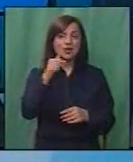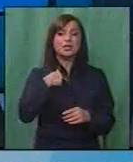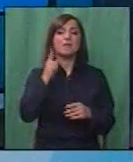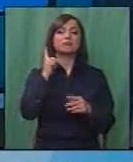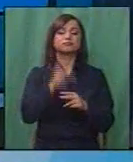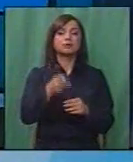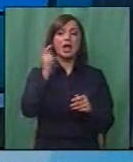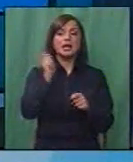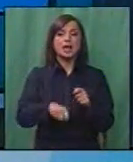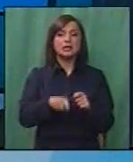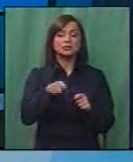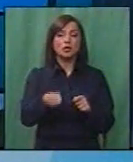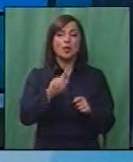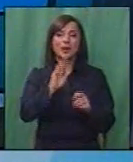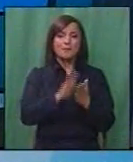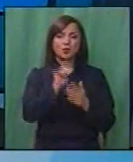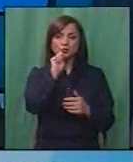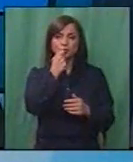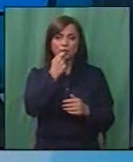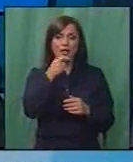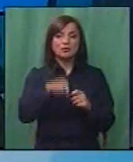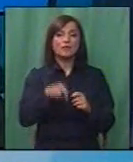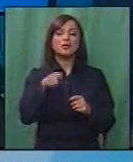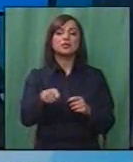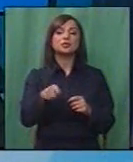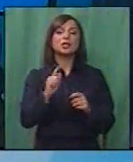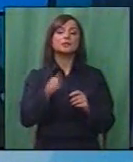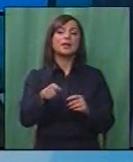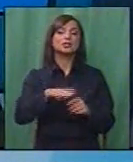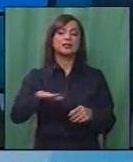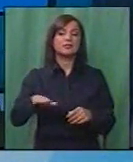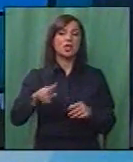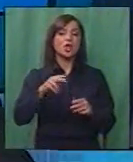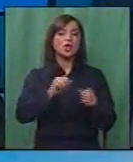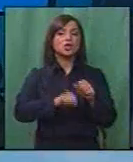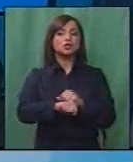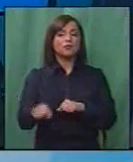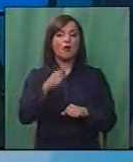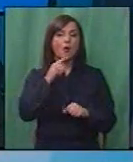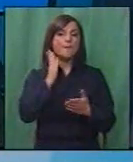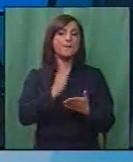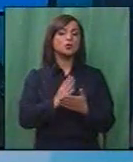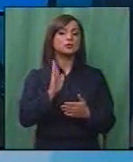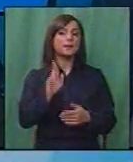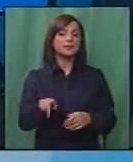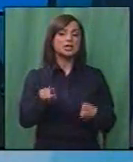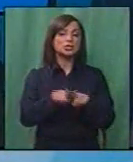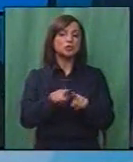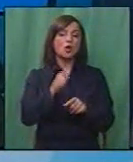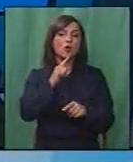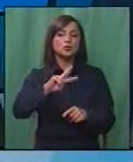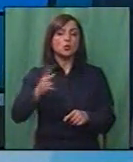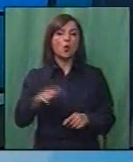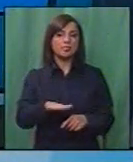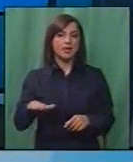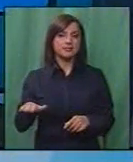замолчување на пријување на домашно насилство со учешниство со следнато дете жртва кој може да биде од истио сторито